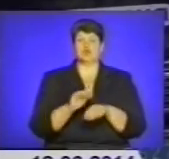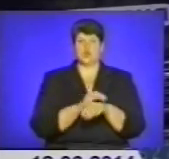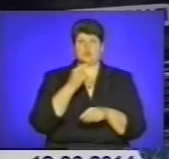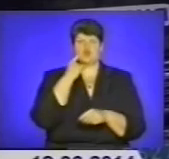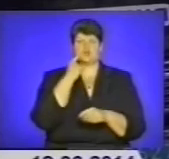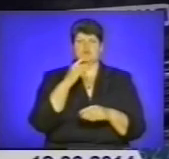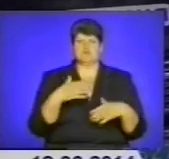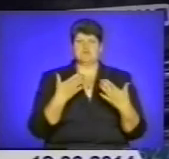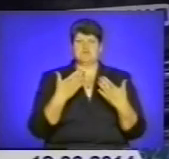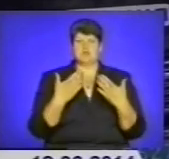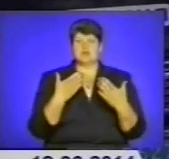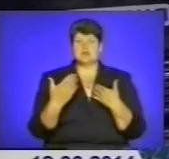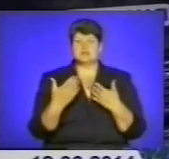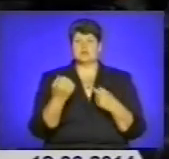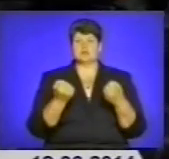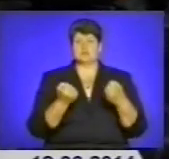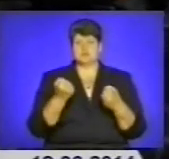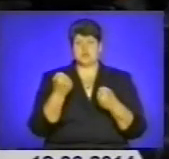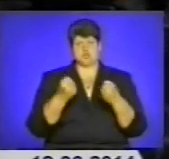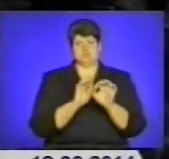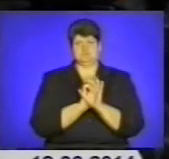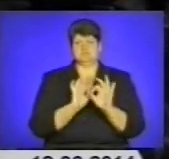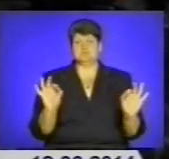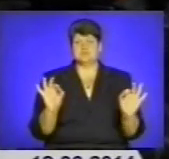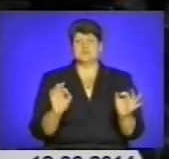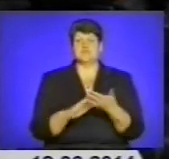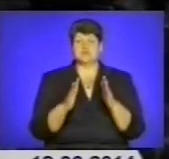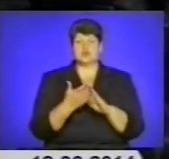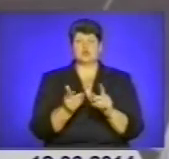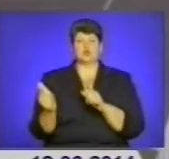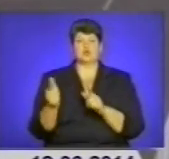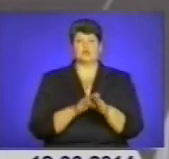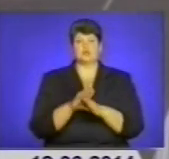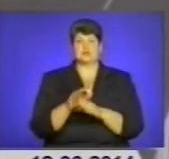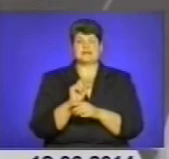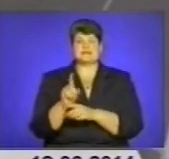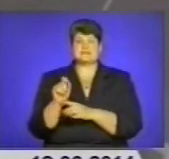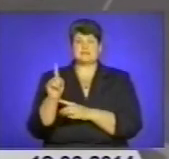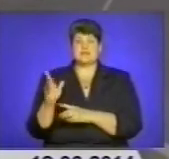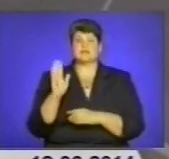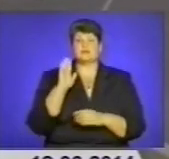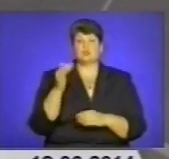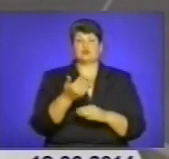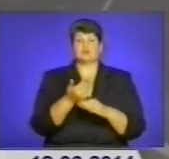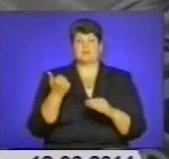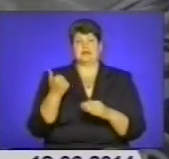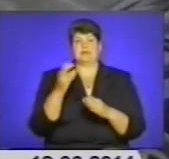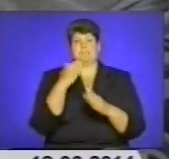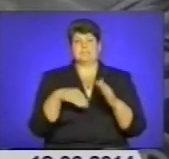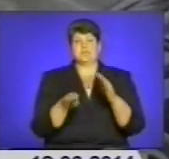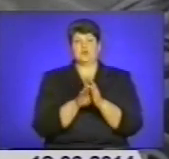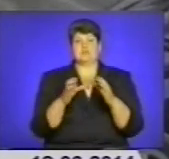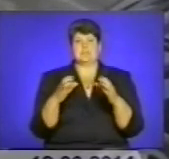машин. Машини в технічно справленому стані, готові до виконання будь-яких завдань, які будуть стояти перед підрозділями